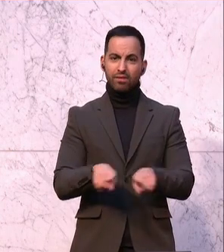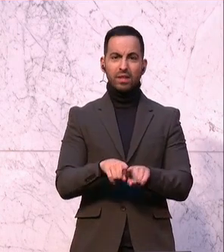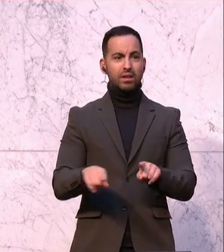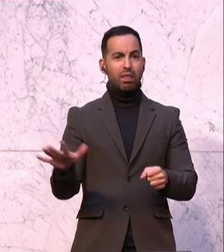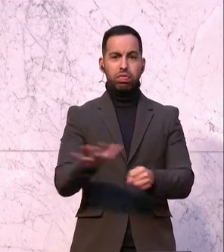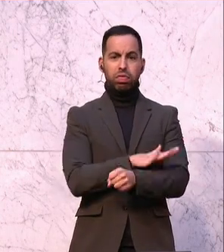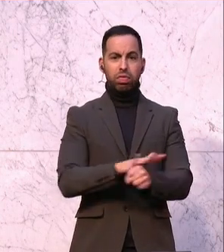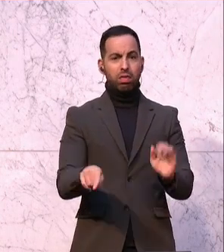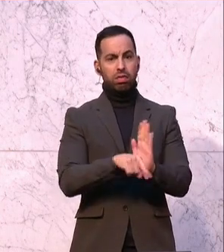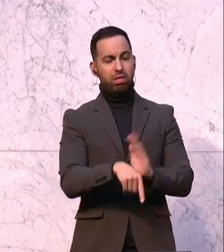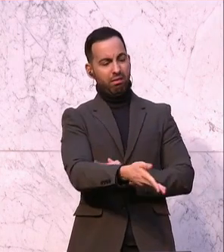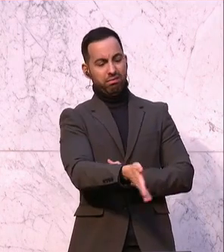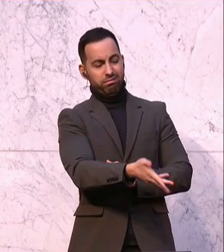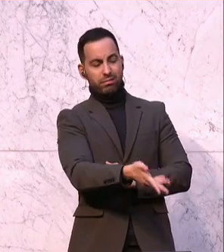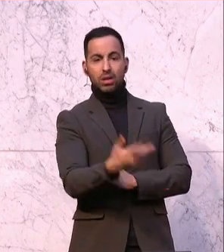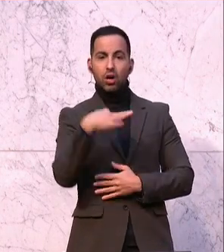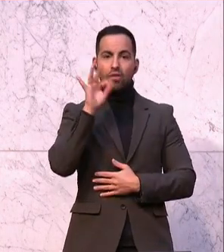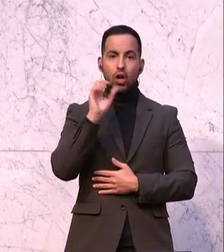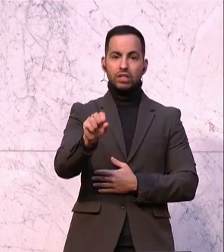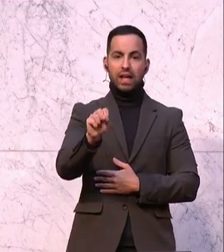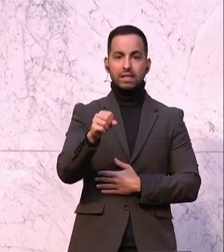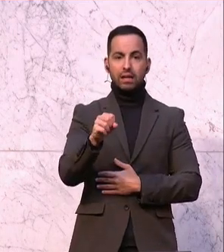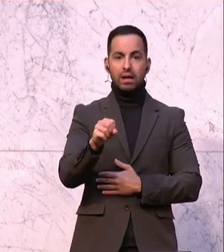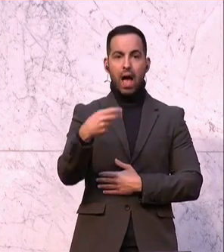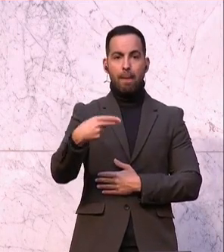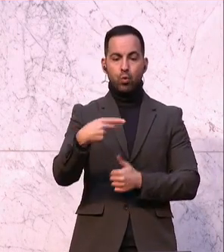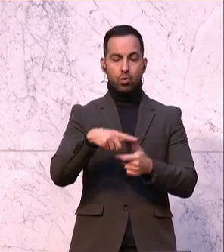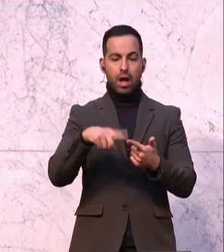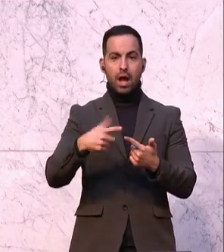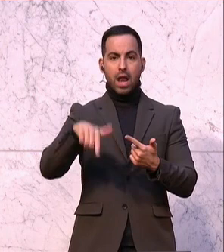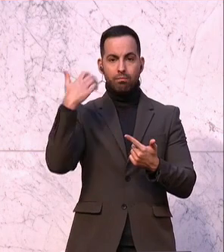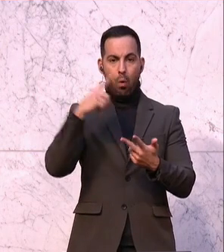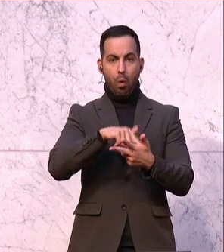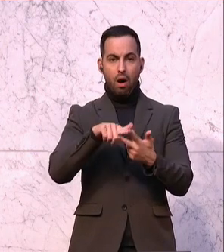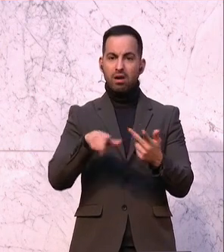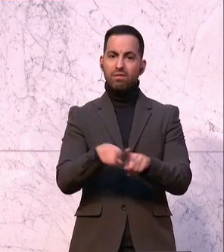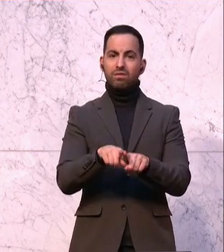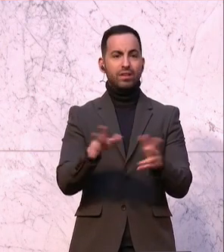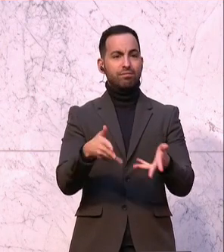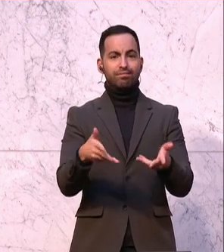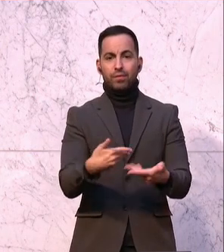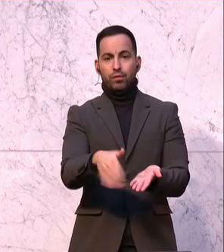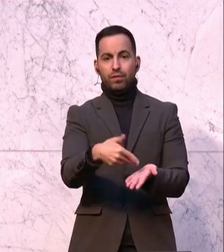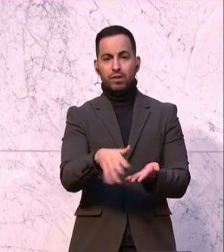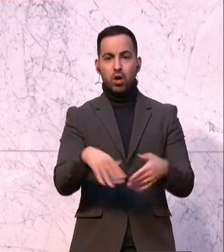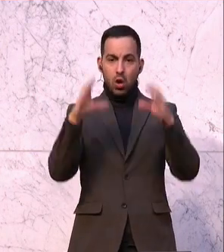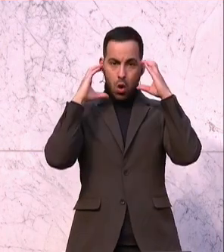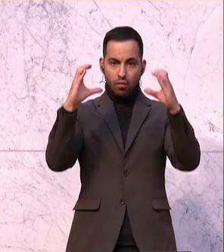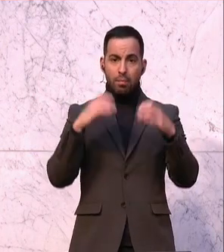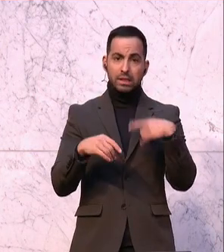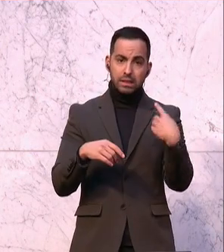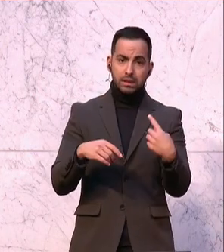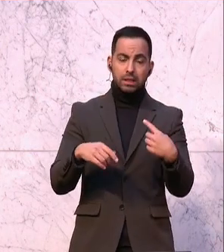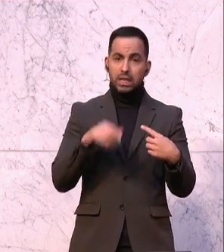harschalern abzustempeln, zu tun, als wäre die Frau Swartzig, der Herr Heimbuchner und der Herr Landbauer, als hätten das nicht werden können, dass die ÖVP ihnen ein Geld gibt.